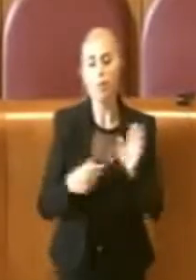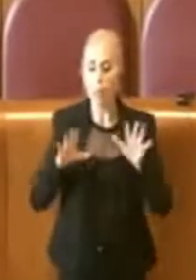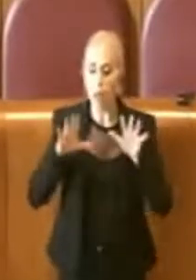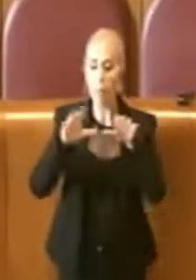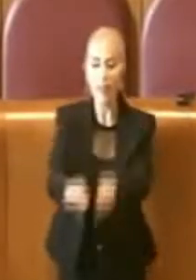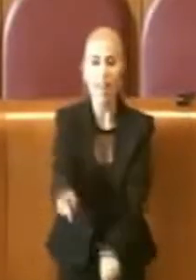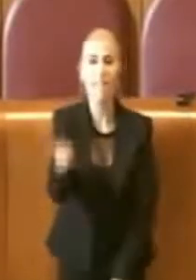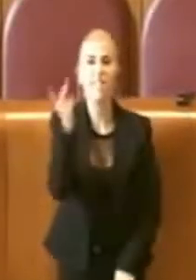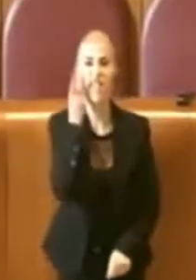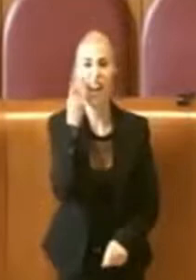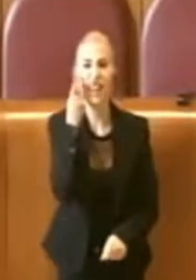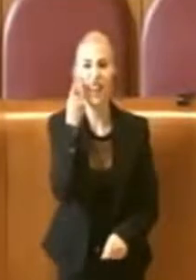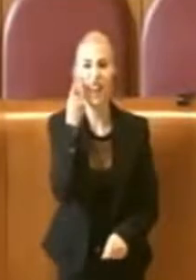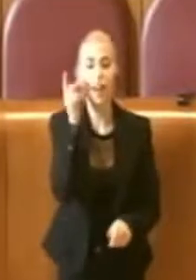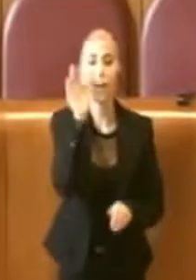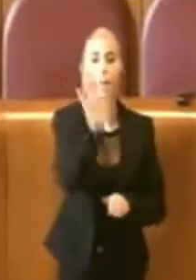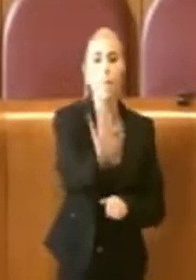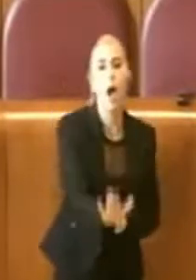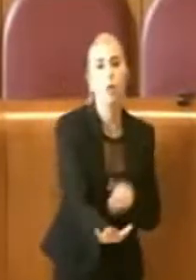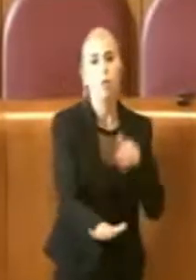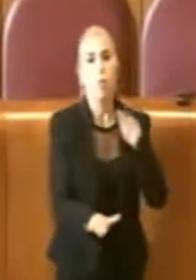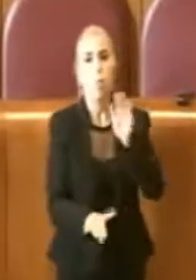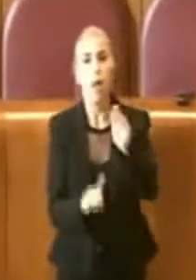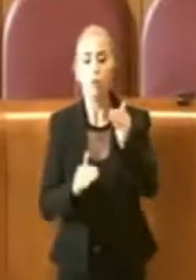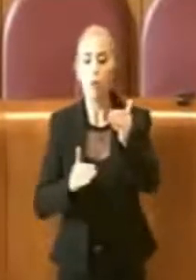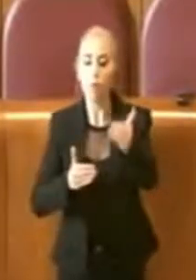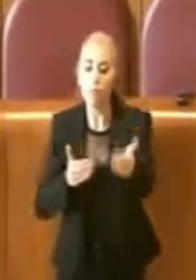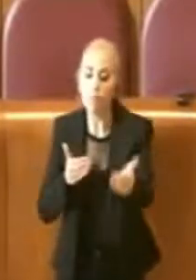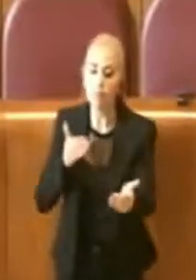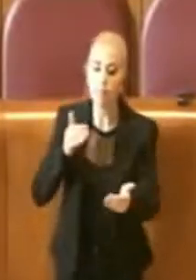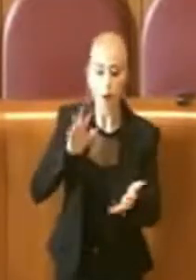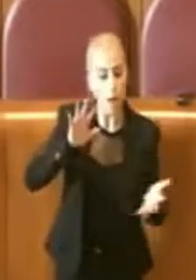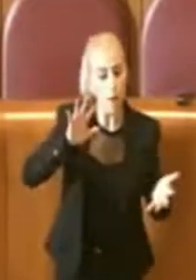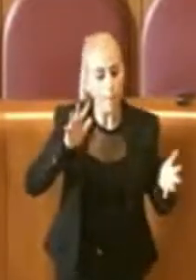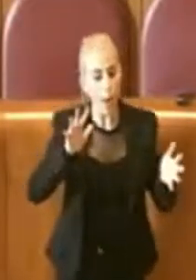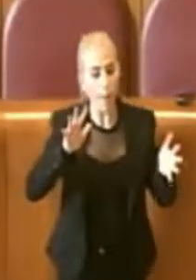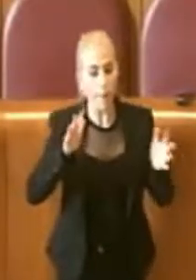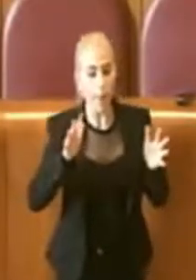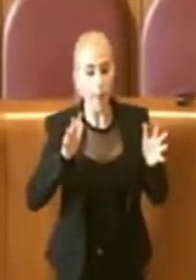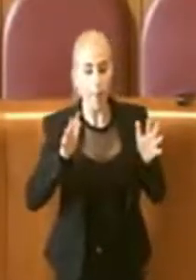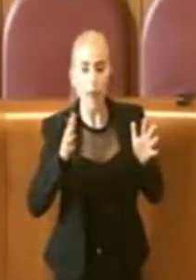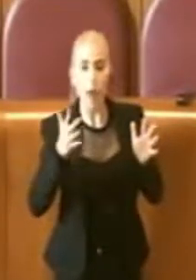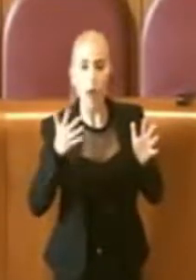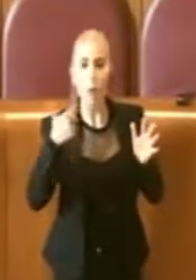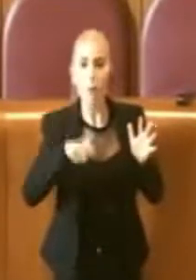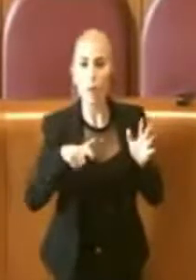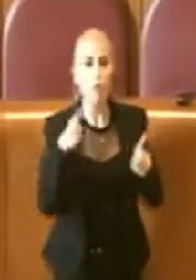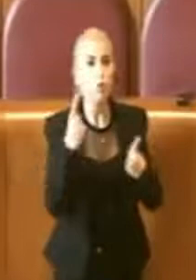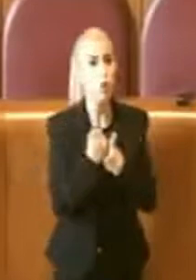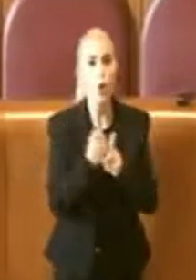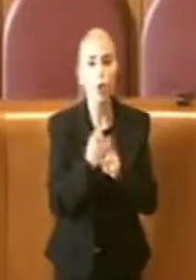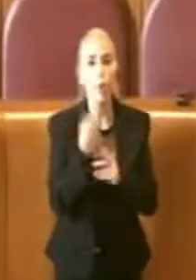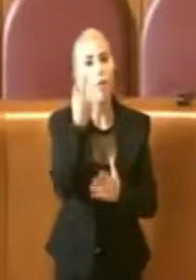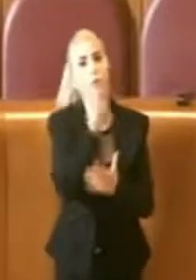andare a vedere passo passo dove stiamo andando, affinché non si perda un colpo.